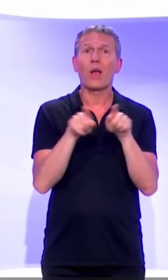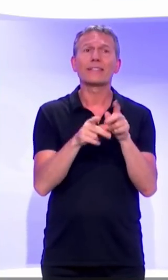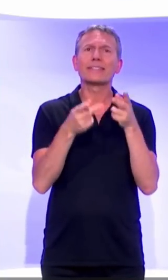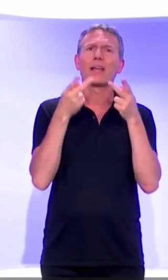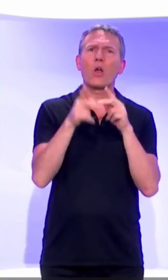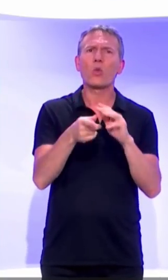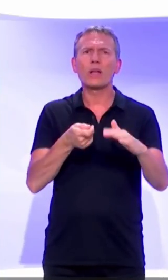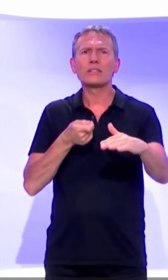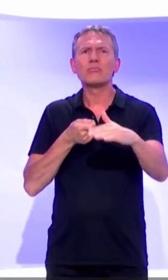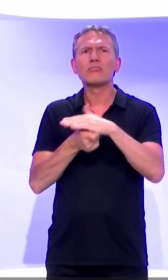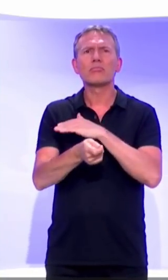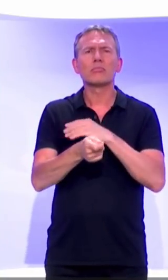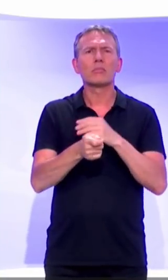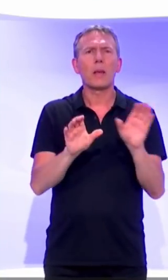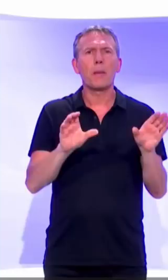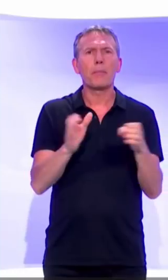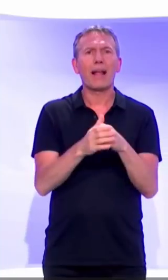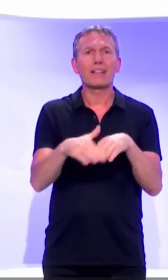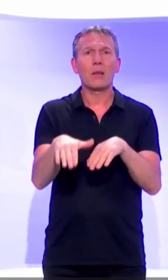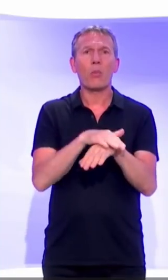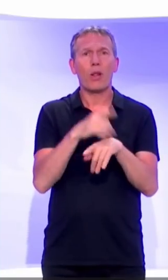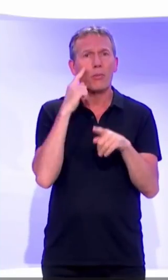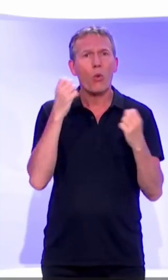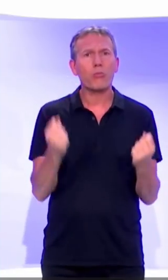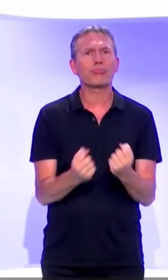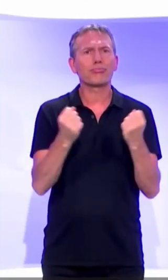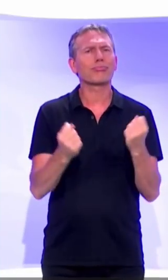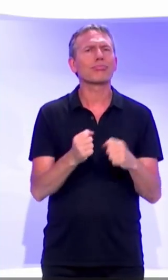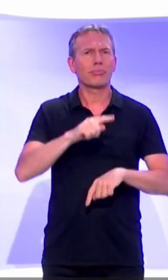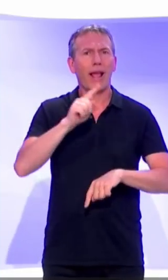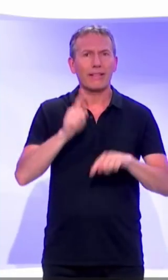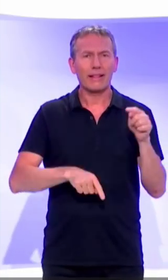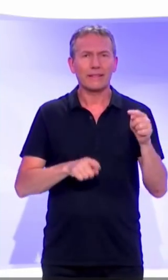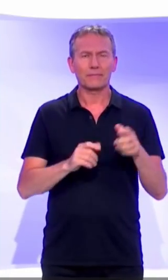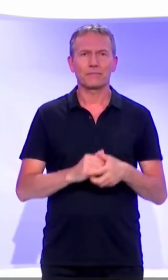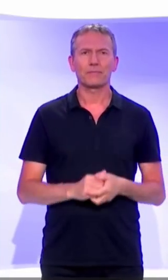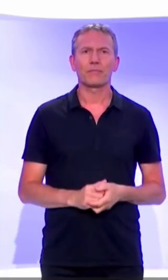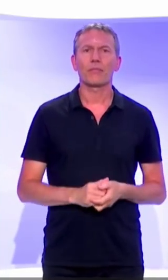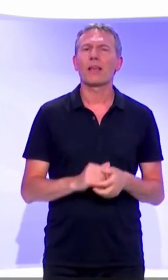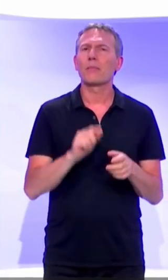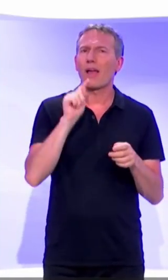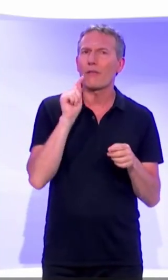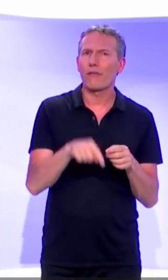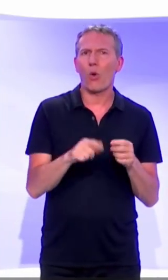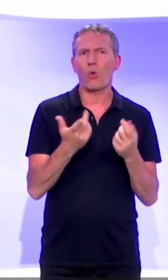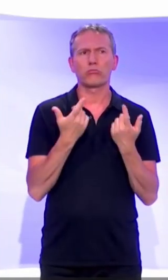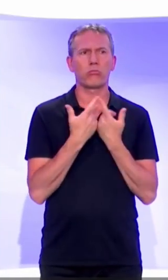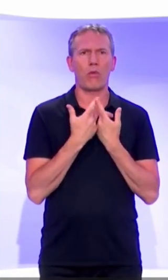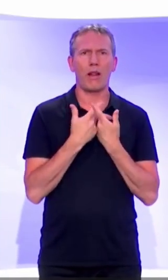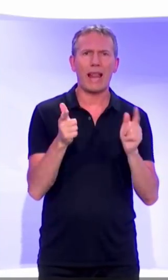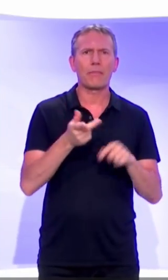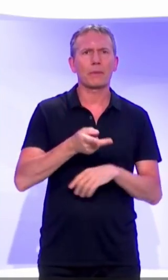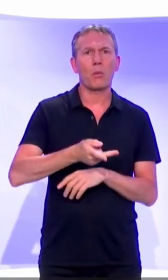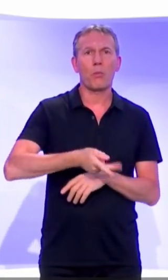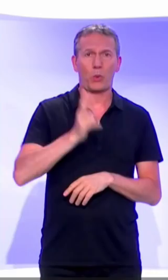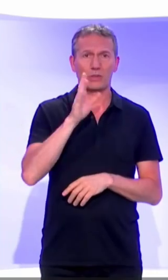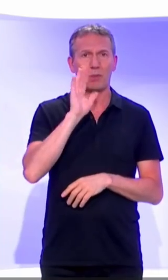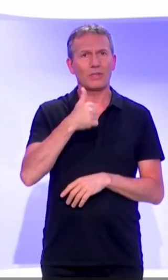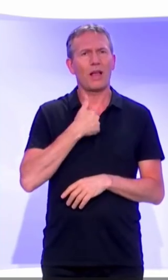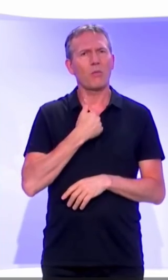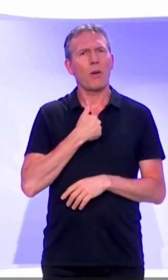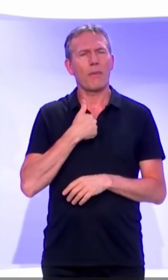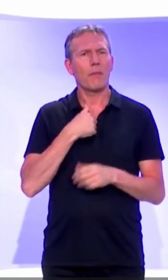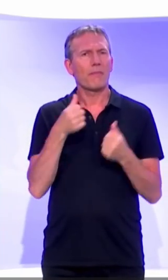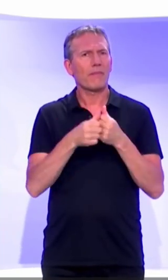le financement de partis politiques qui pourraient mener cette campagne-là. Mais il faut sur ce sujet qu y le plus de liberté possible, c'est la raison pour laquelle j'ai indiqué